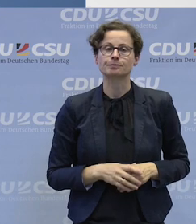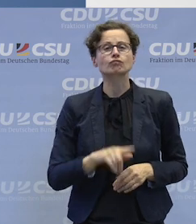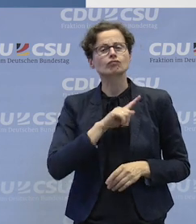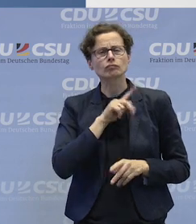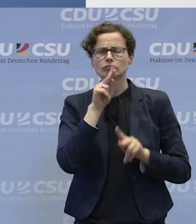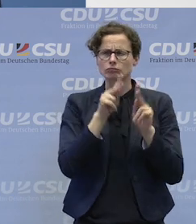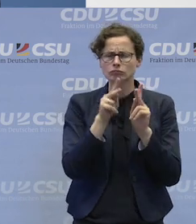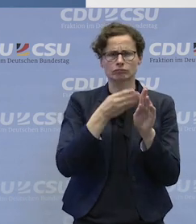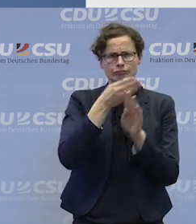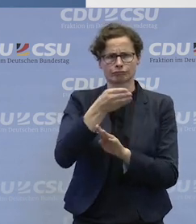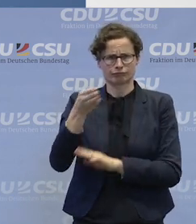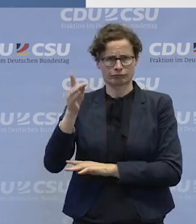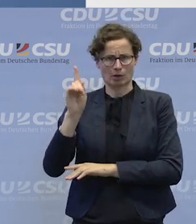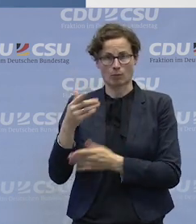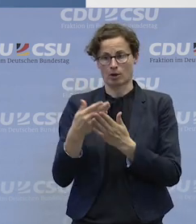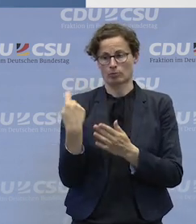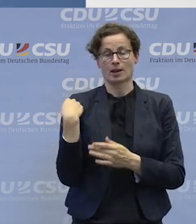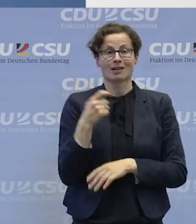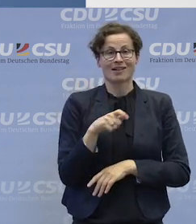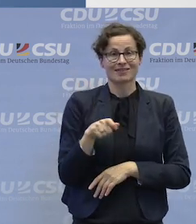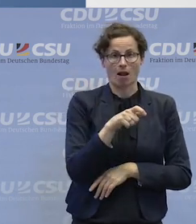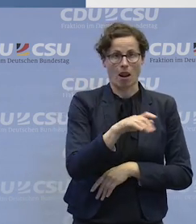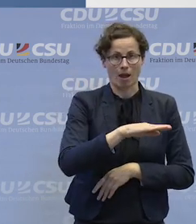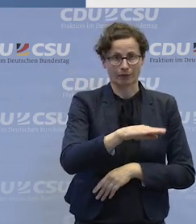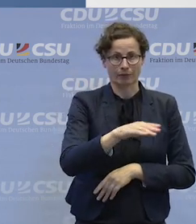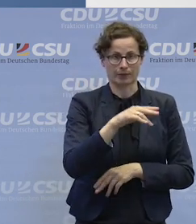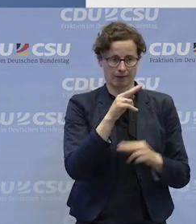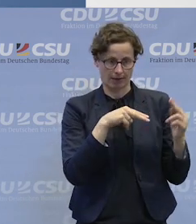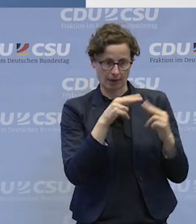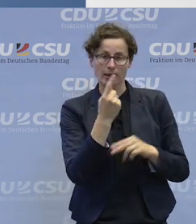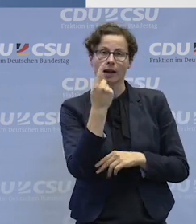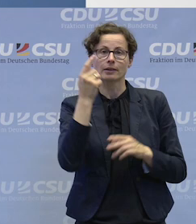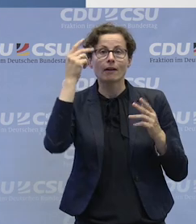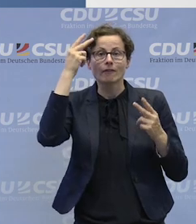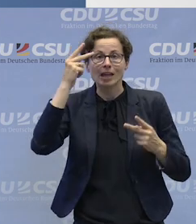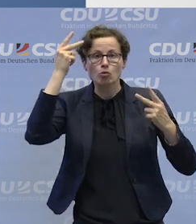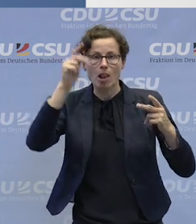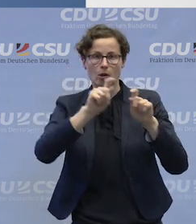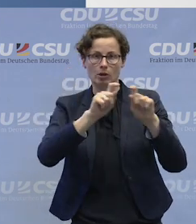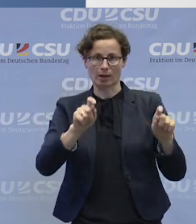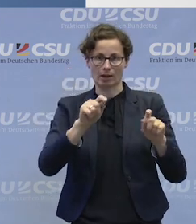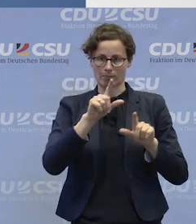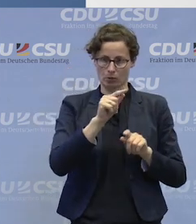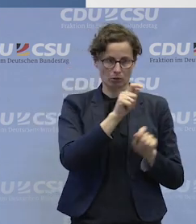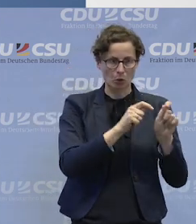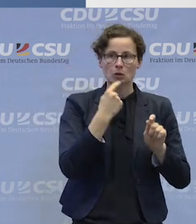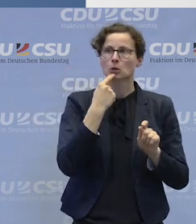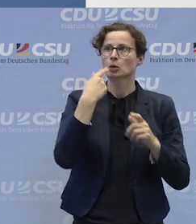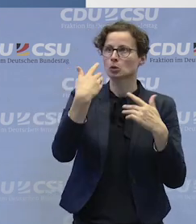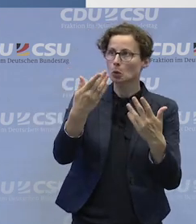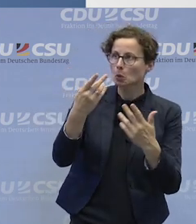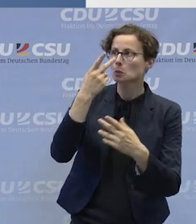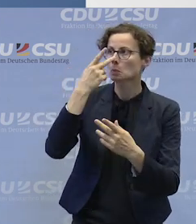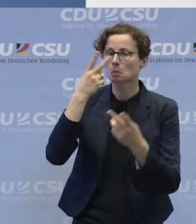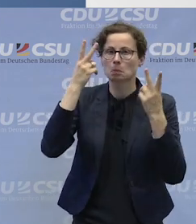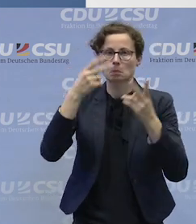Werkstätten, die sofort dann auch mit Unternehmen zusammenarbeiten, dort das Coaching, die Begleitung und